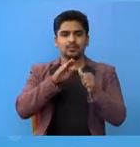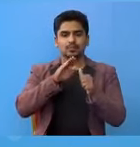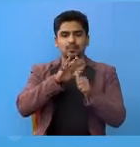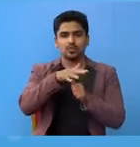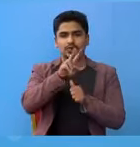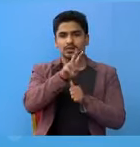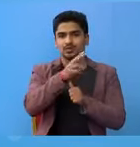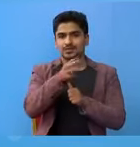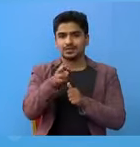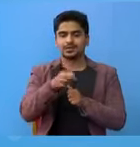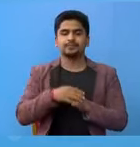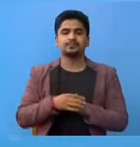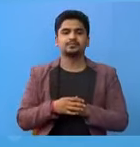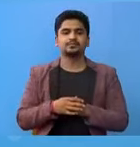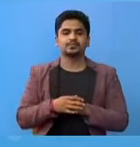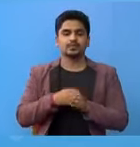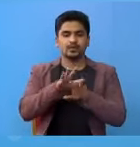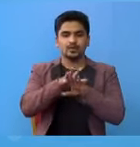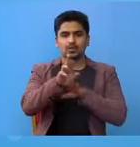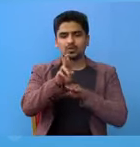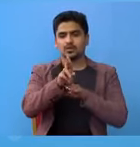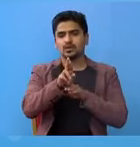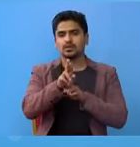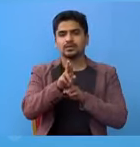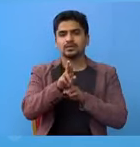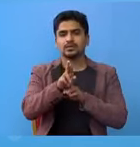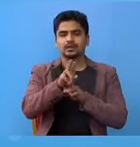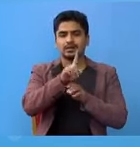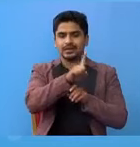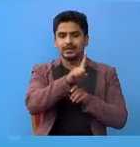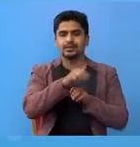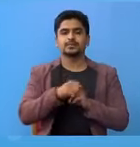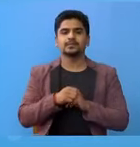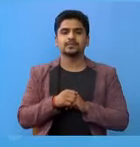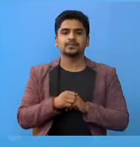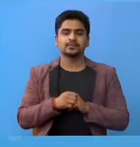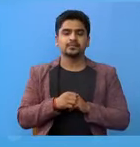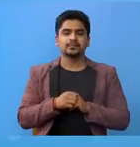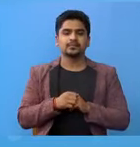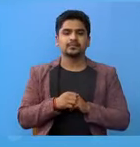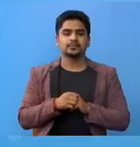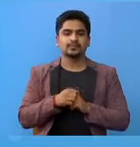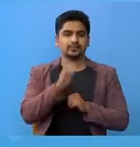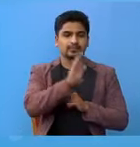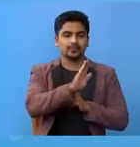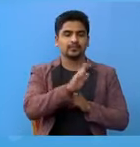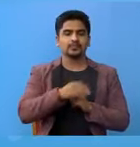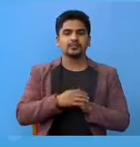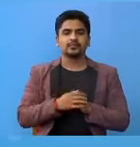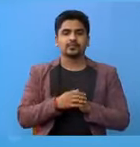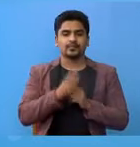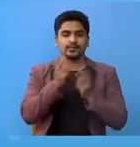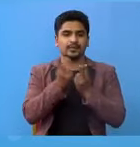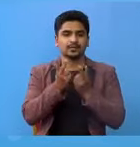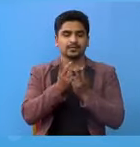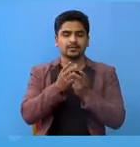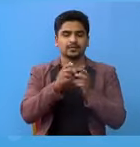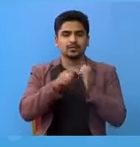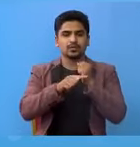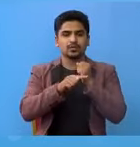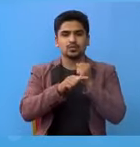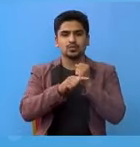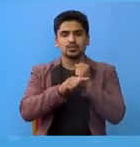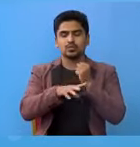दुई जना रौत हट का एक जना उन्हों छ एसाइगरी कोश